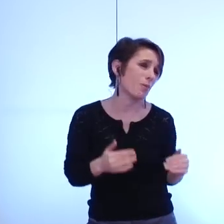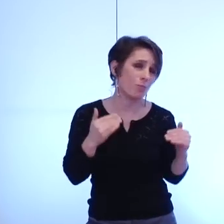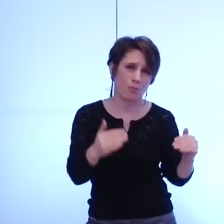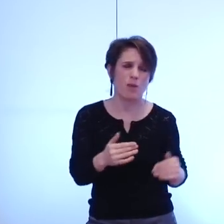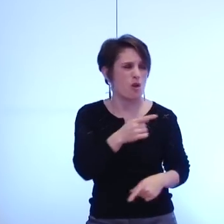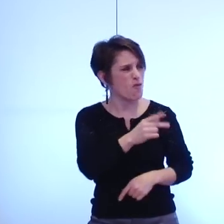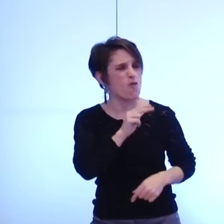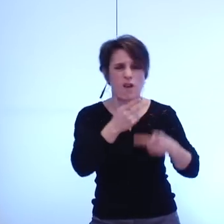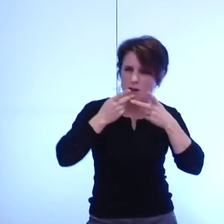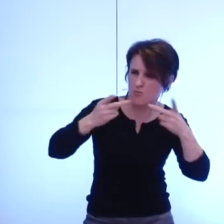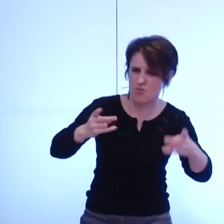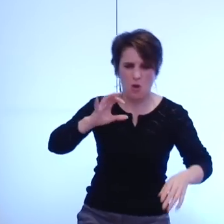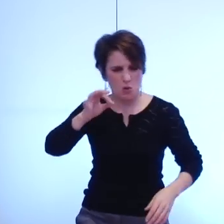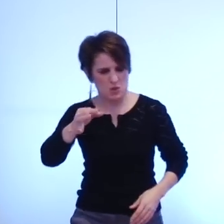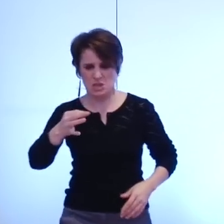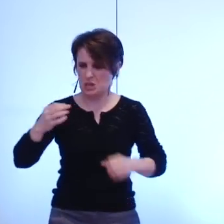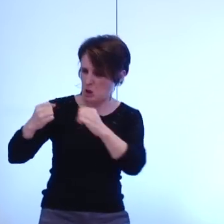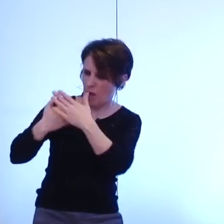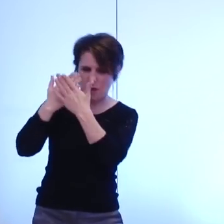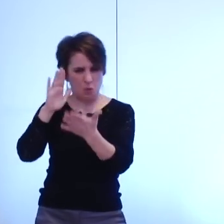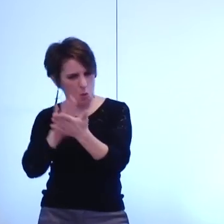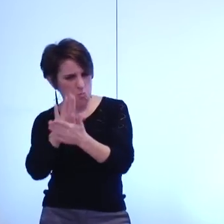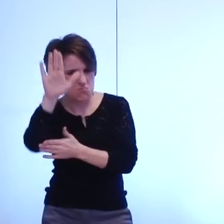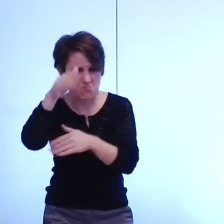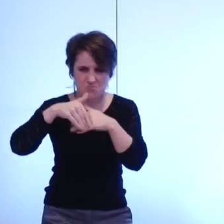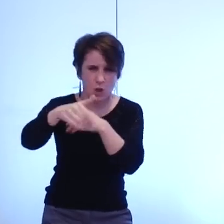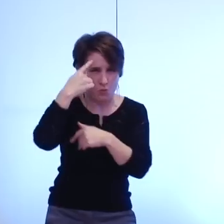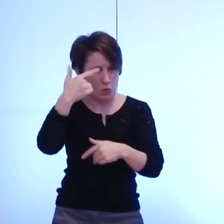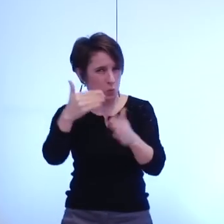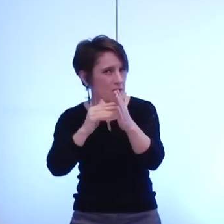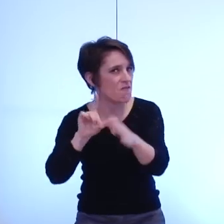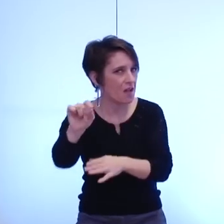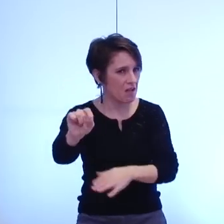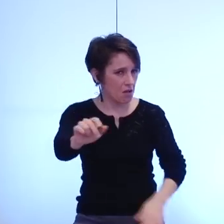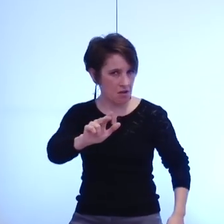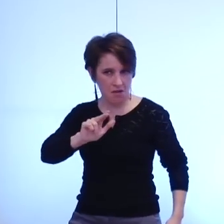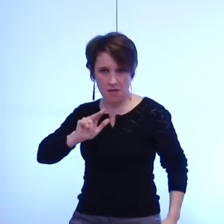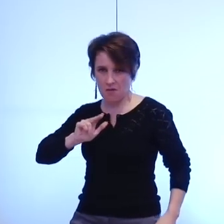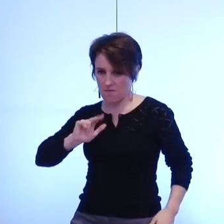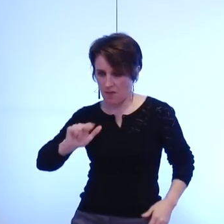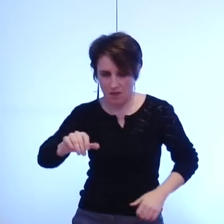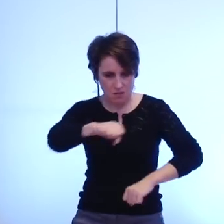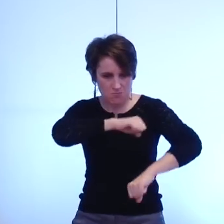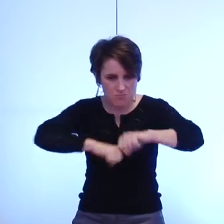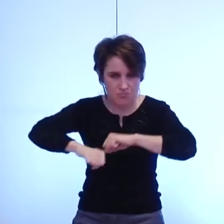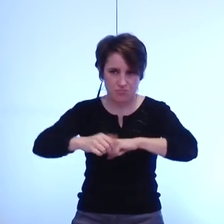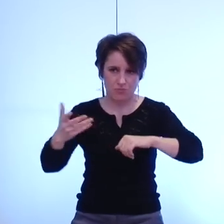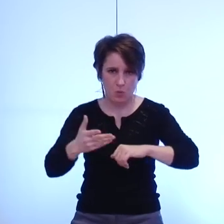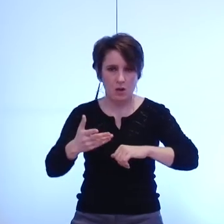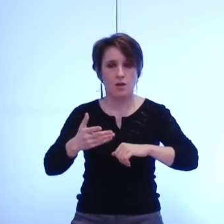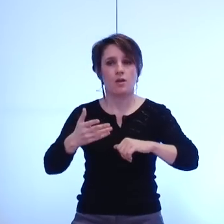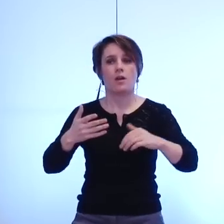d'ici 2020 a passé à 20%